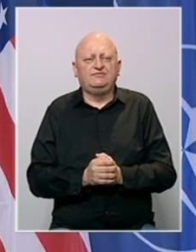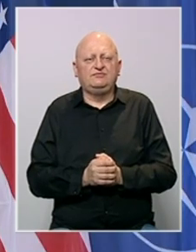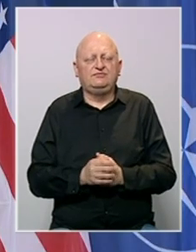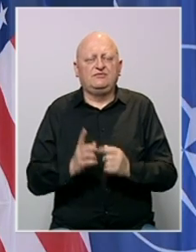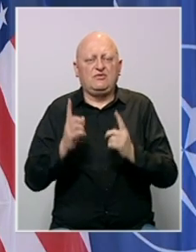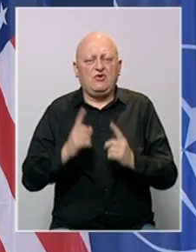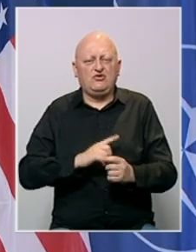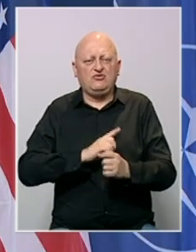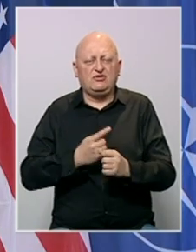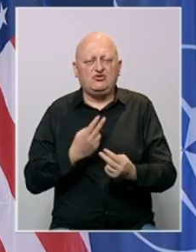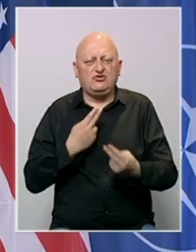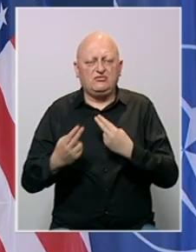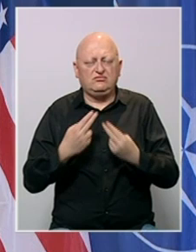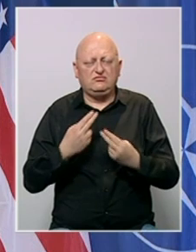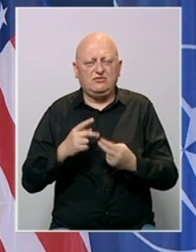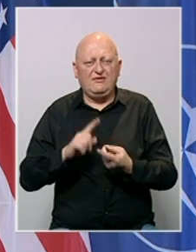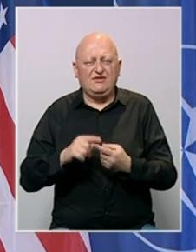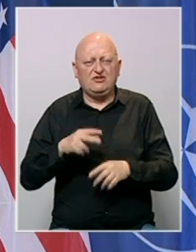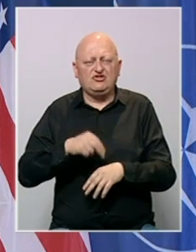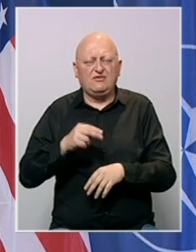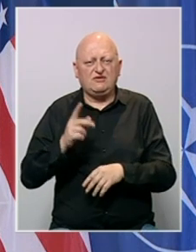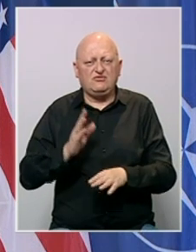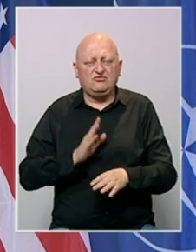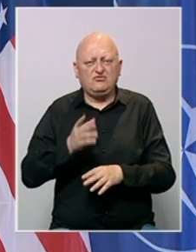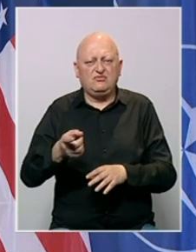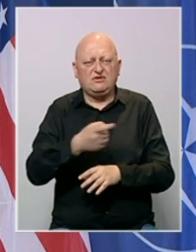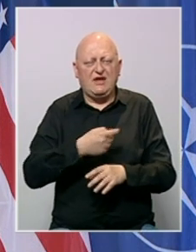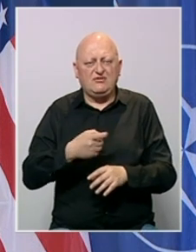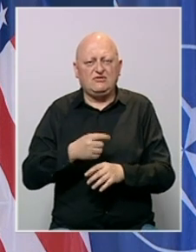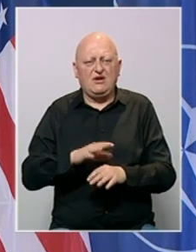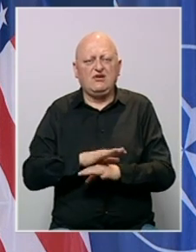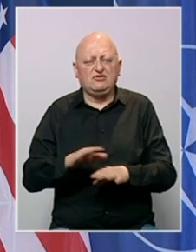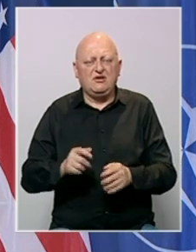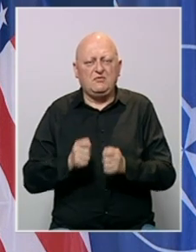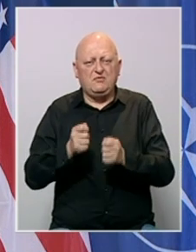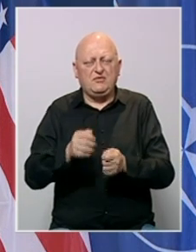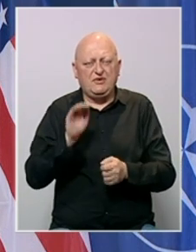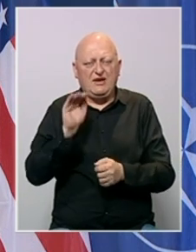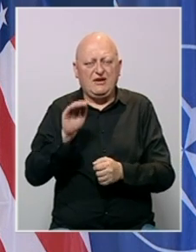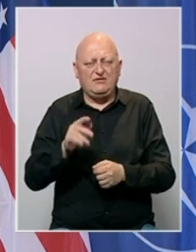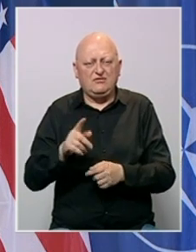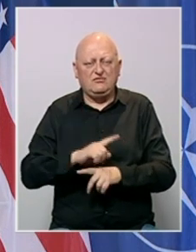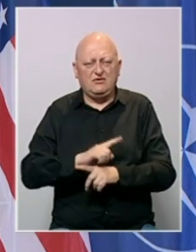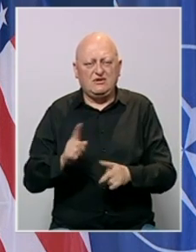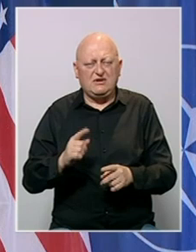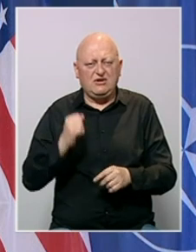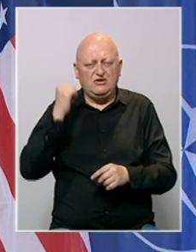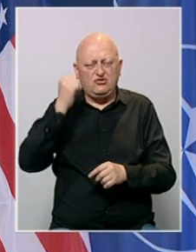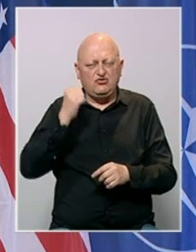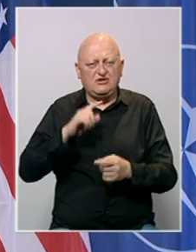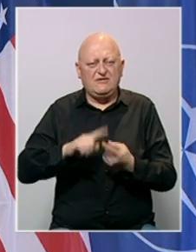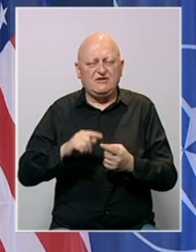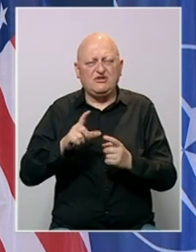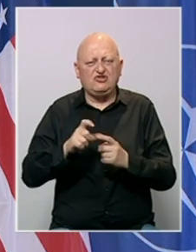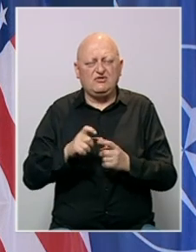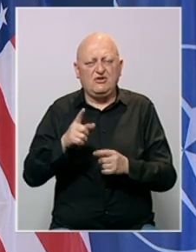Postoji snažan konsenzus za uključivanje Finjske i Švedske u Savez ako odluče da se formalno prijave. Što se tiče razlika između Turske, Finjske i